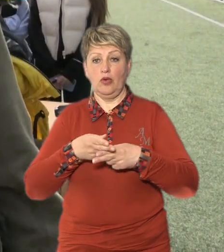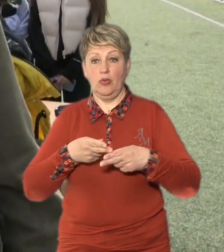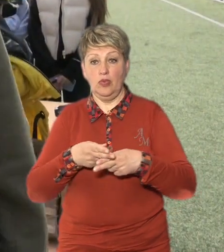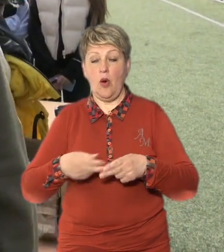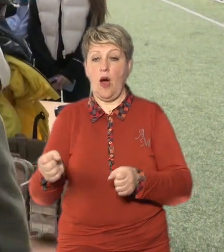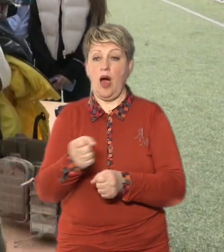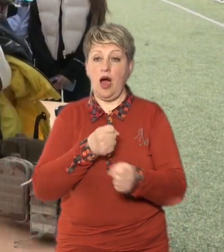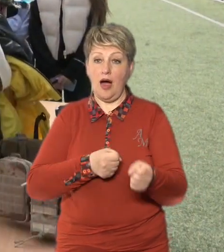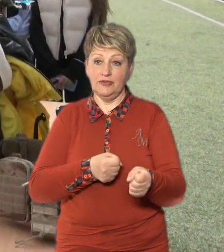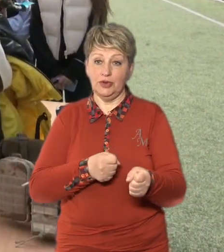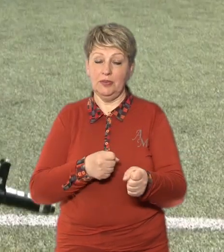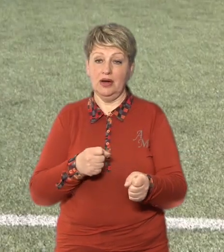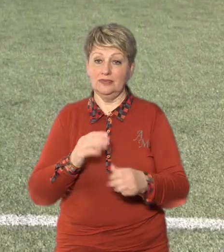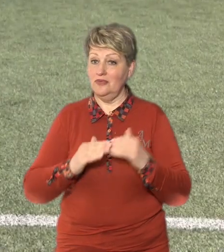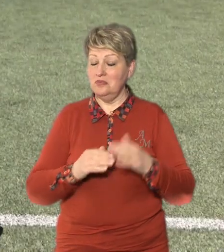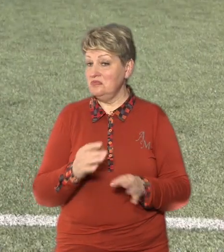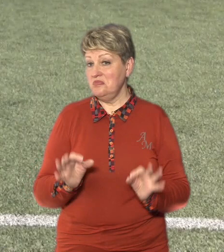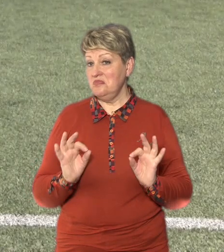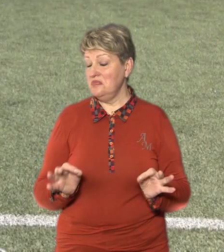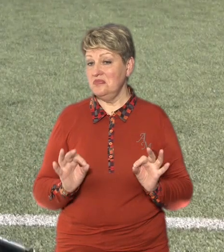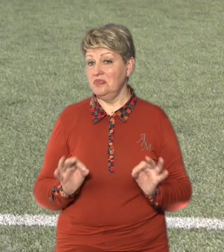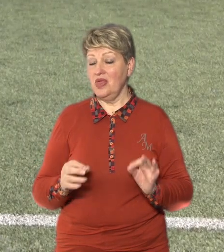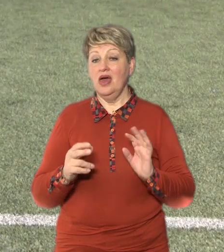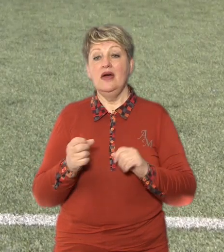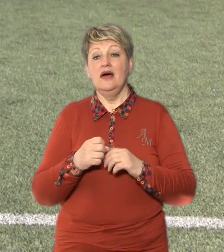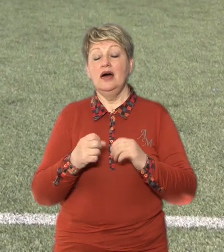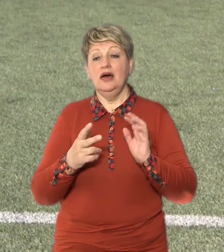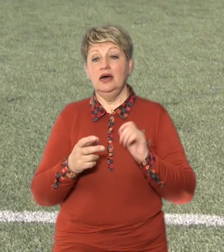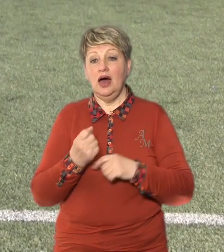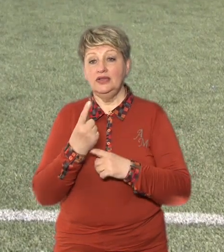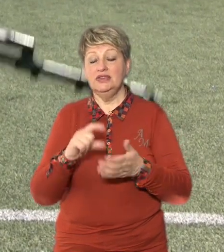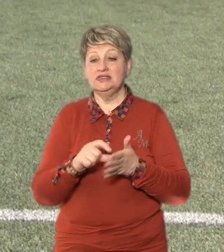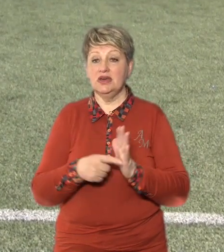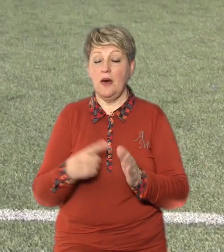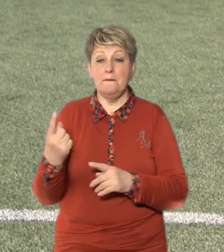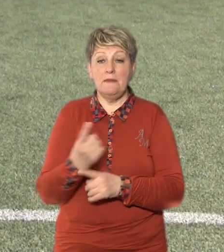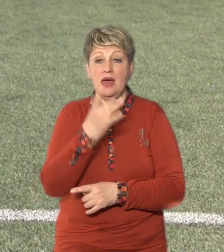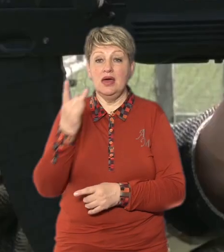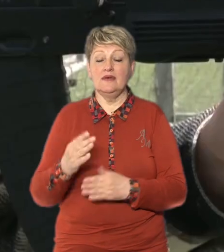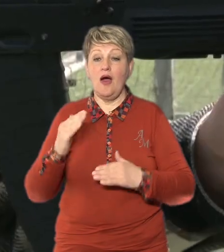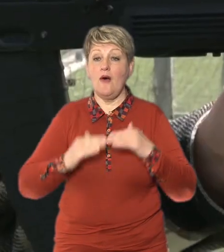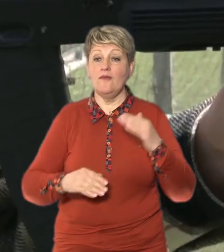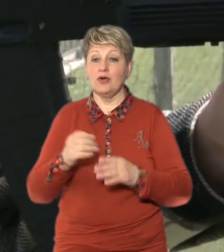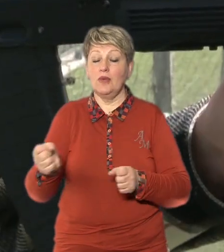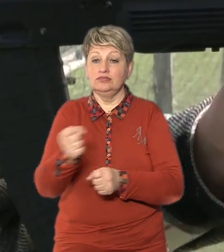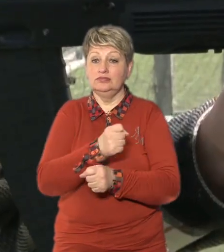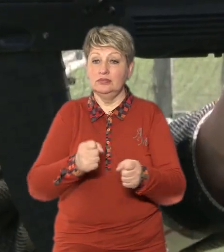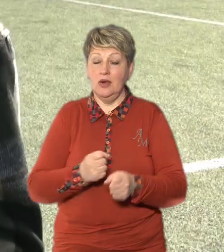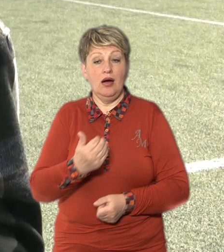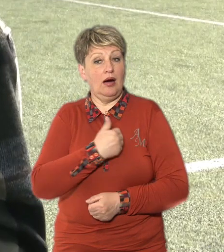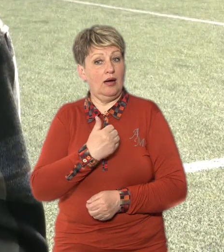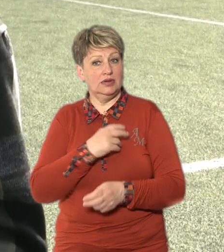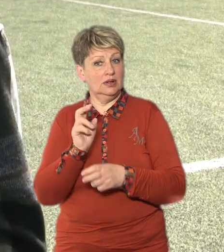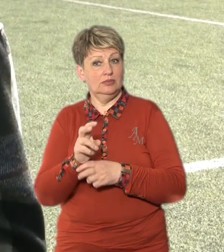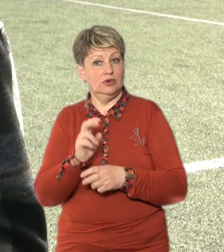Калашникова державав. Прикольно Десятикласник Антон Питьков вперше тримає зброю. Такі заходи, говорить, хотів би відвідувати частіше